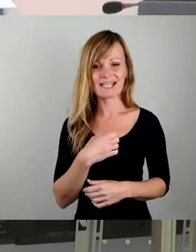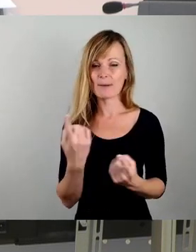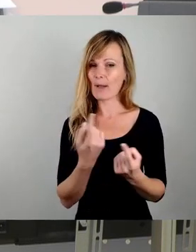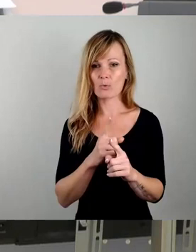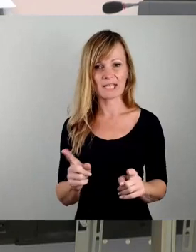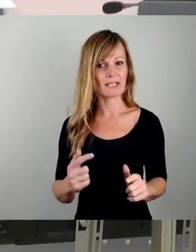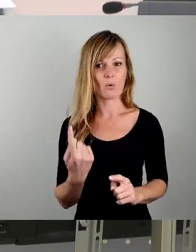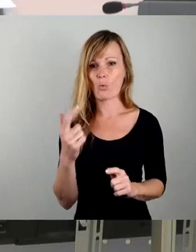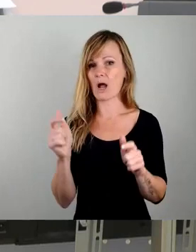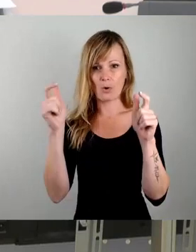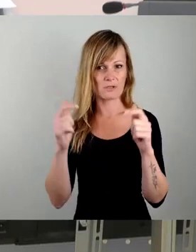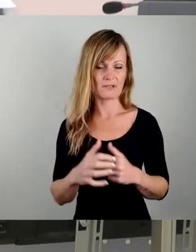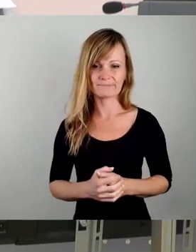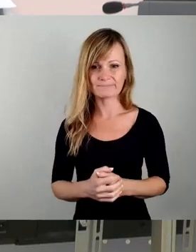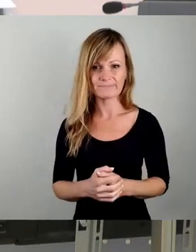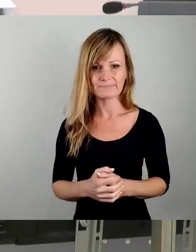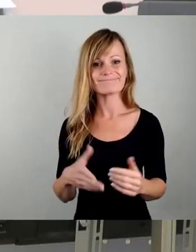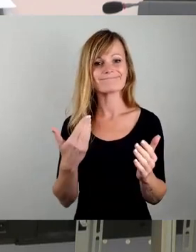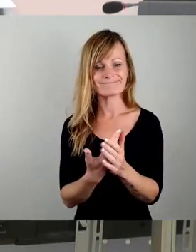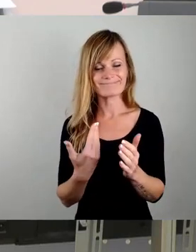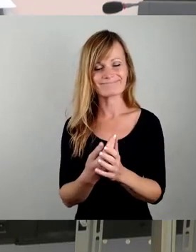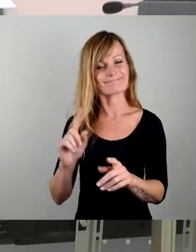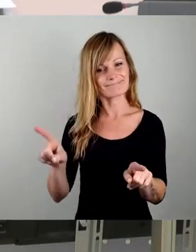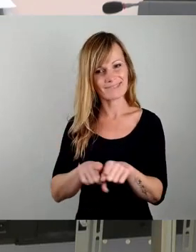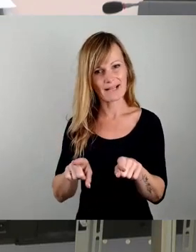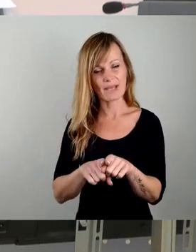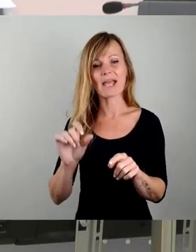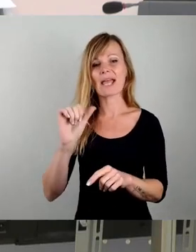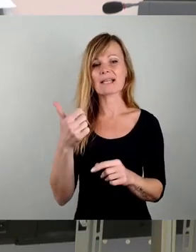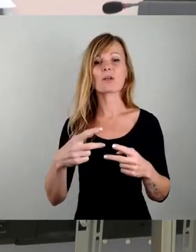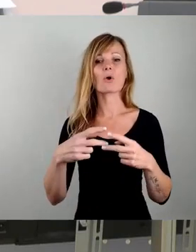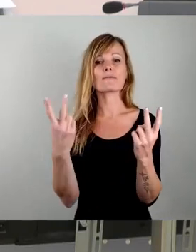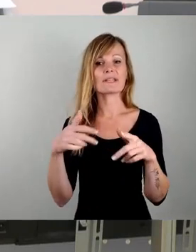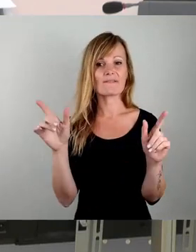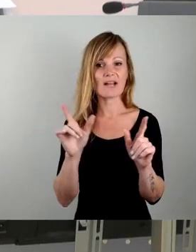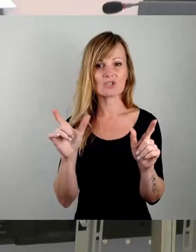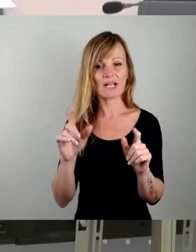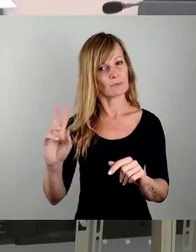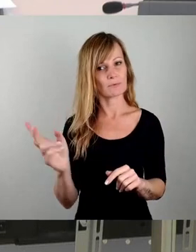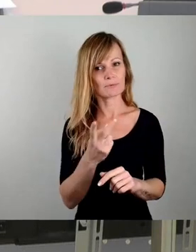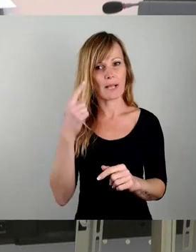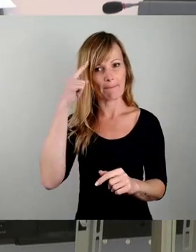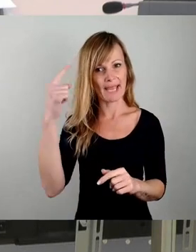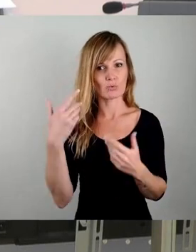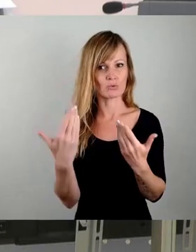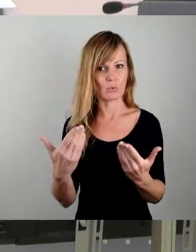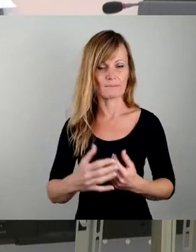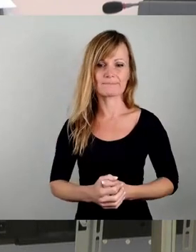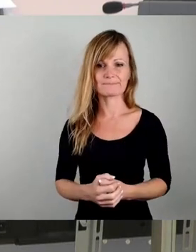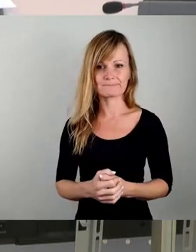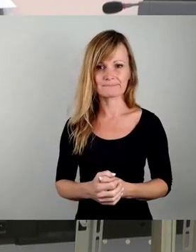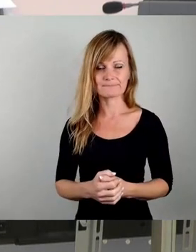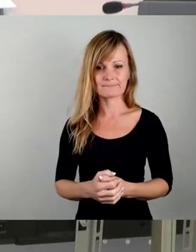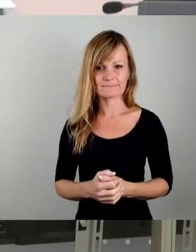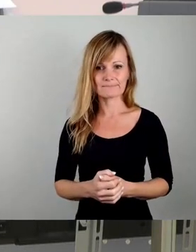war übrigens auch der Tenor der ersten öffentlichen Veranstaltung zum Konzept. Aus den vorliegenden